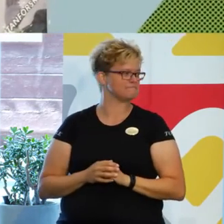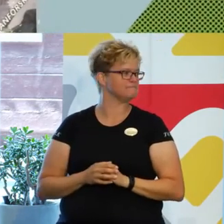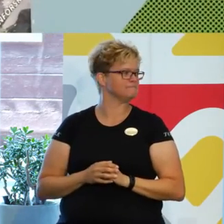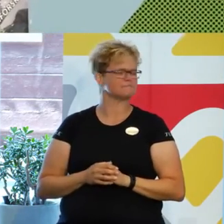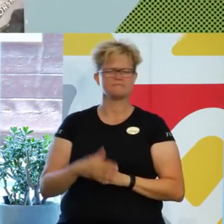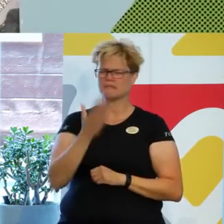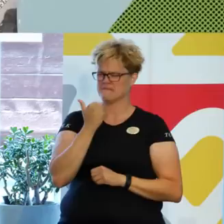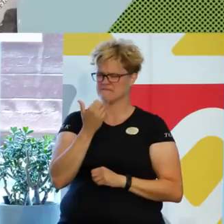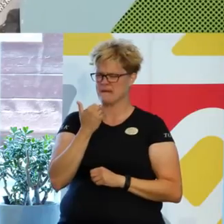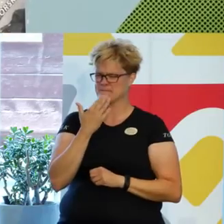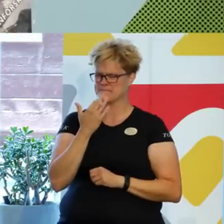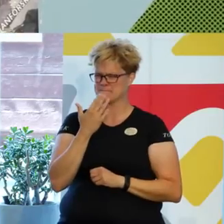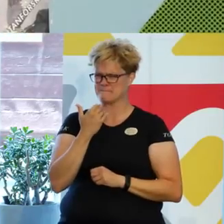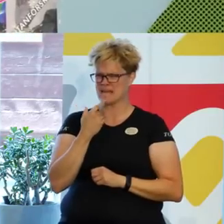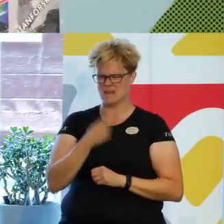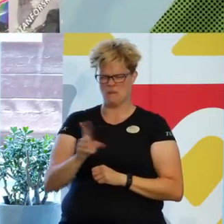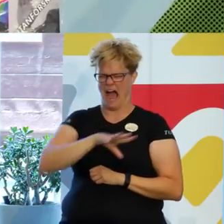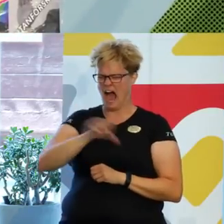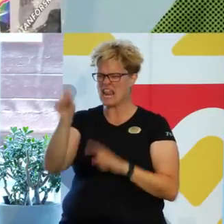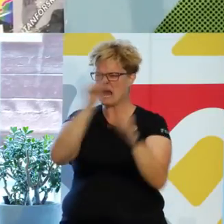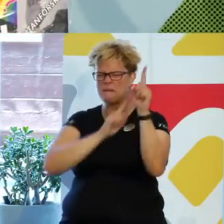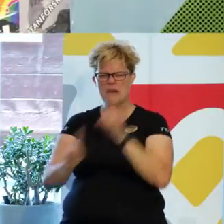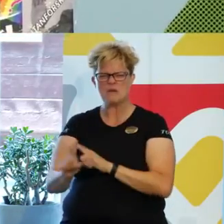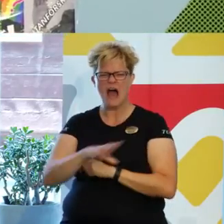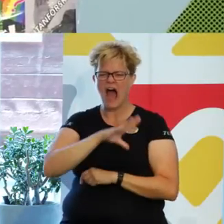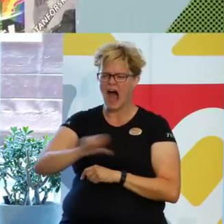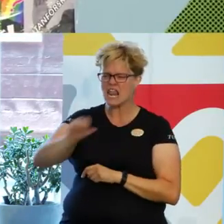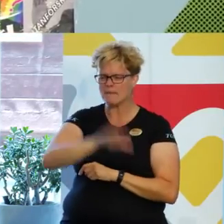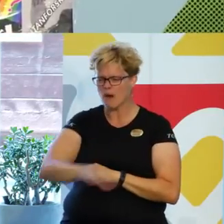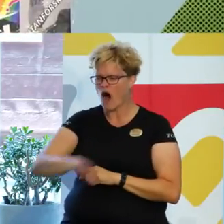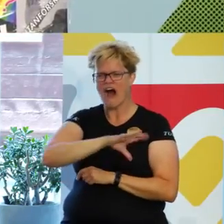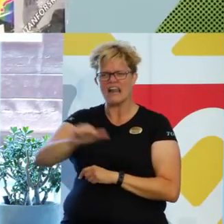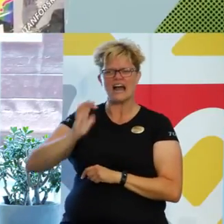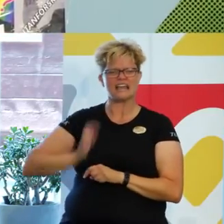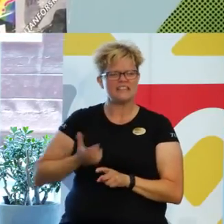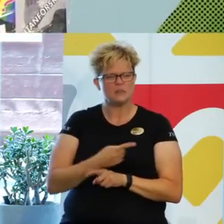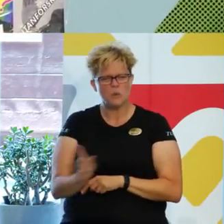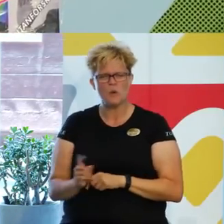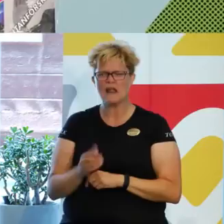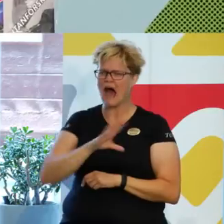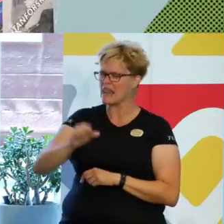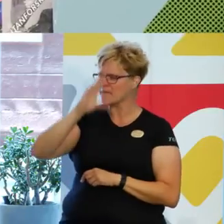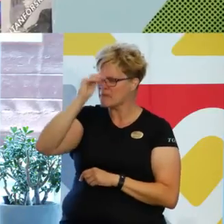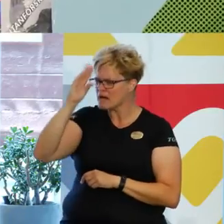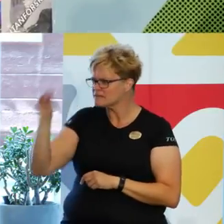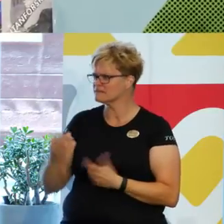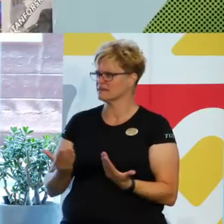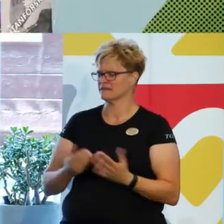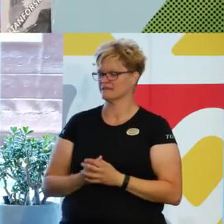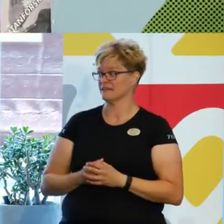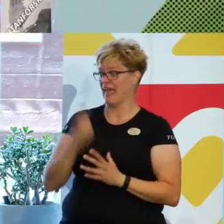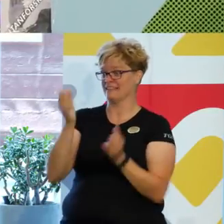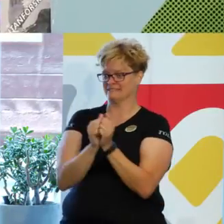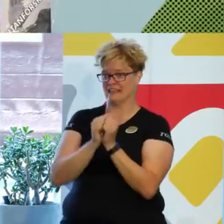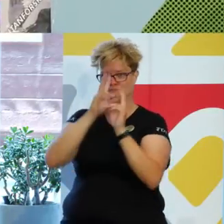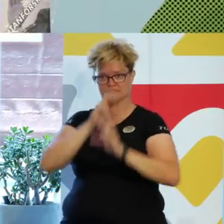Vem är då de här alla människorna? Alla barnen, alla kvinnorna, alla männen. Ett sätt att ta